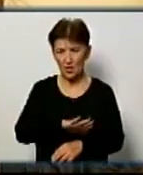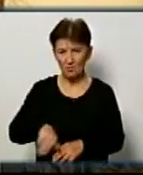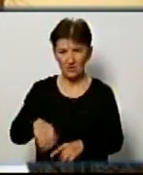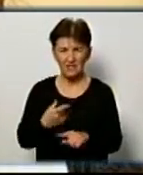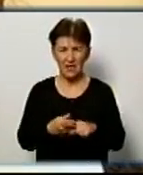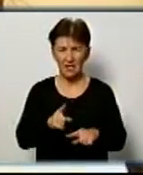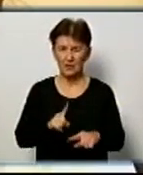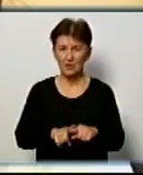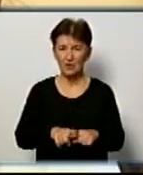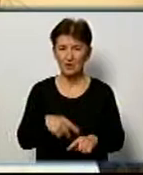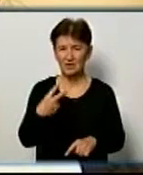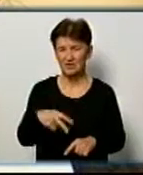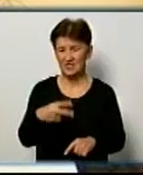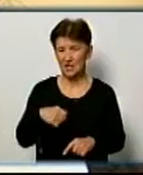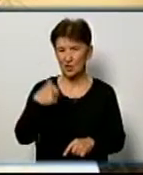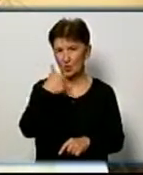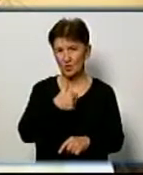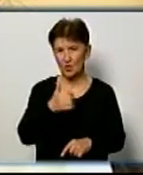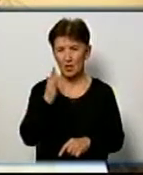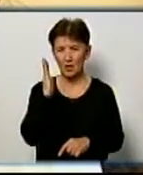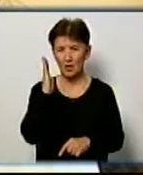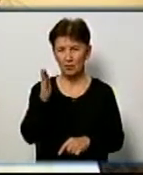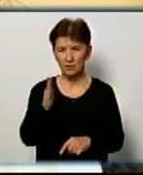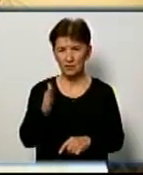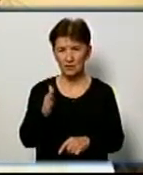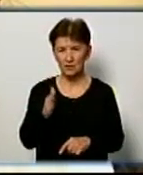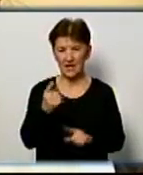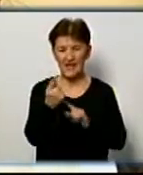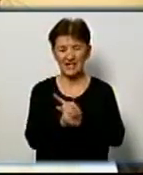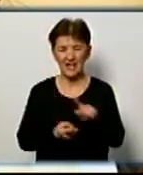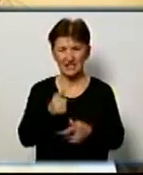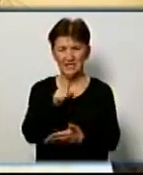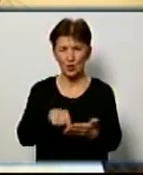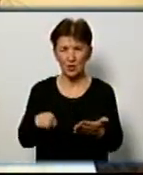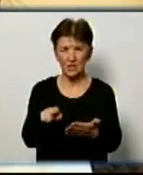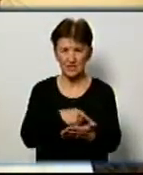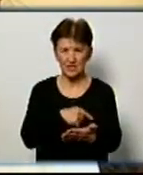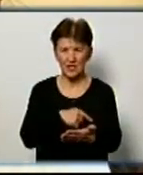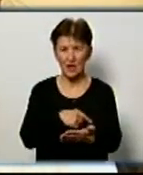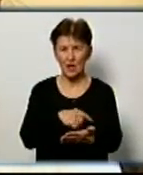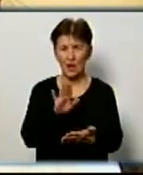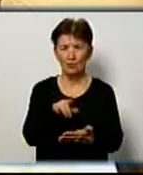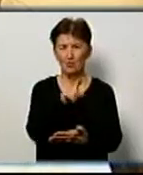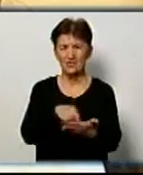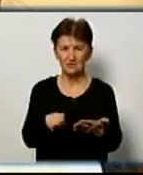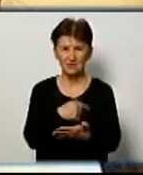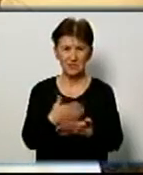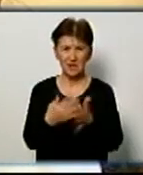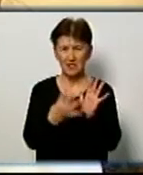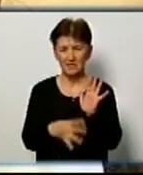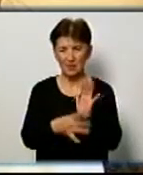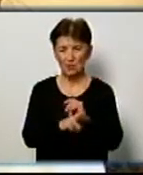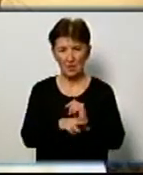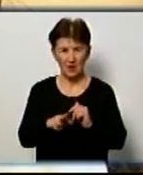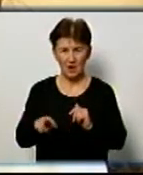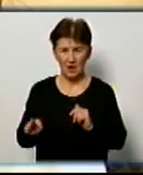до 2020 року буде діяти ця реструктуризація, будуть списані як борги біля 90 мільйонів гривень і 62